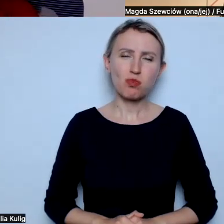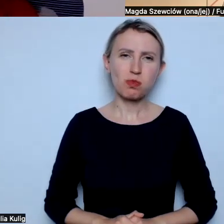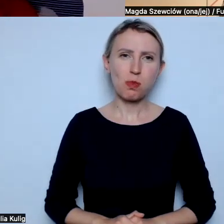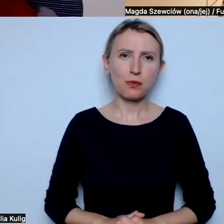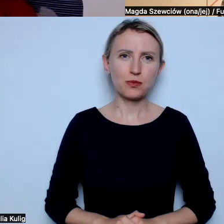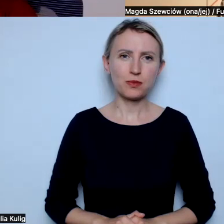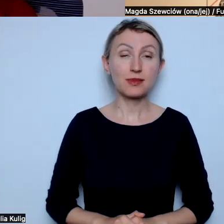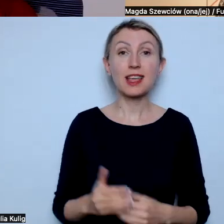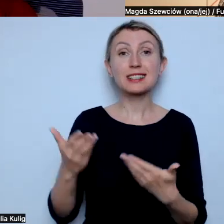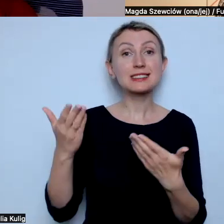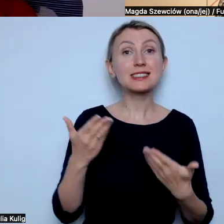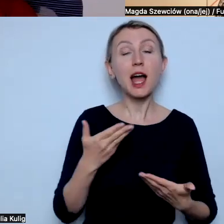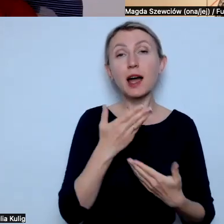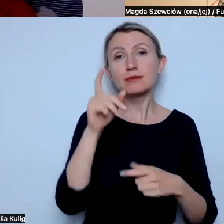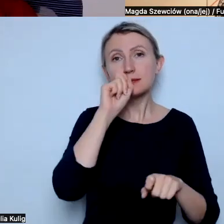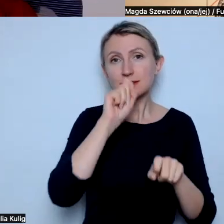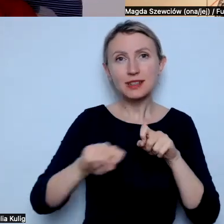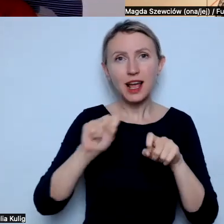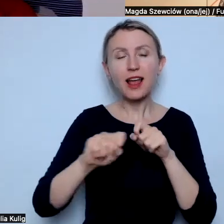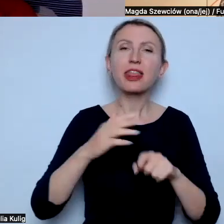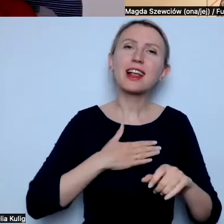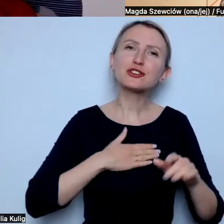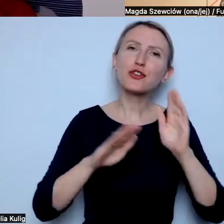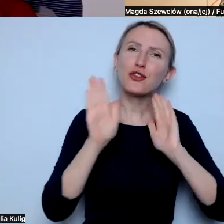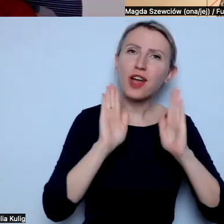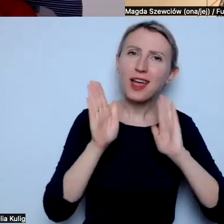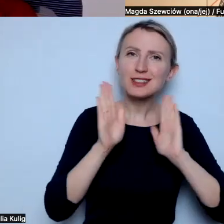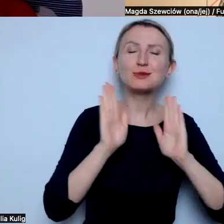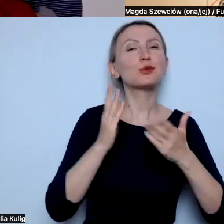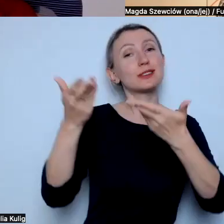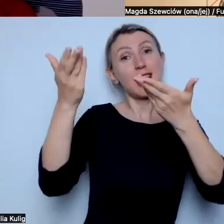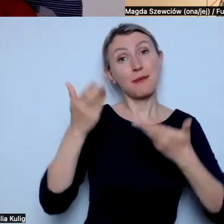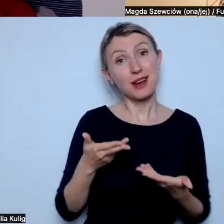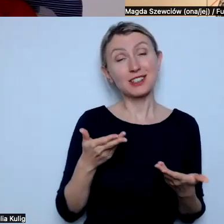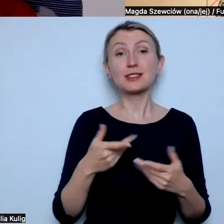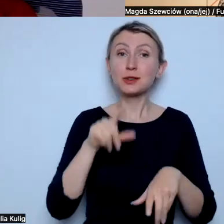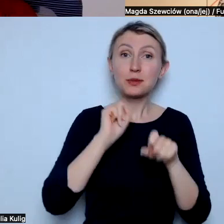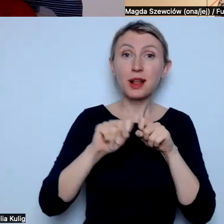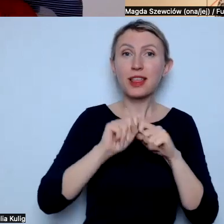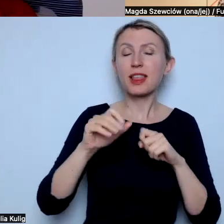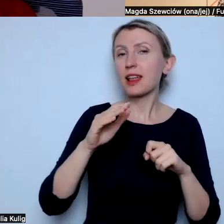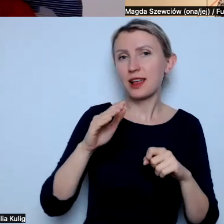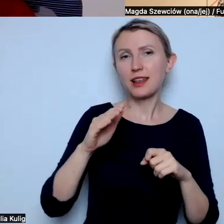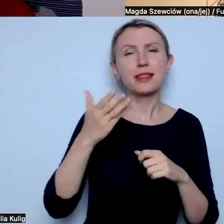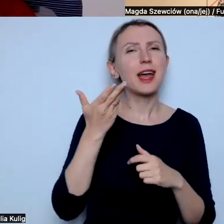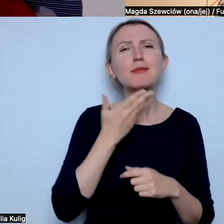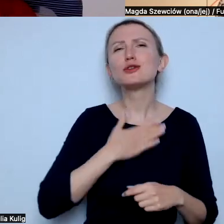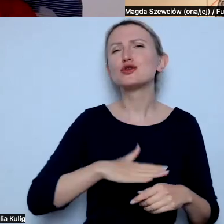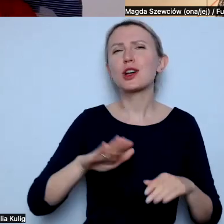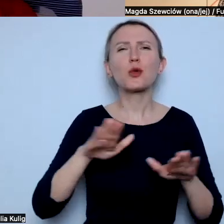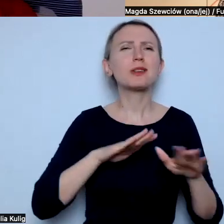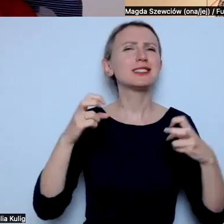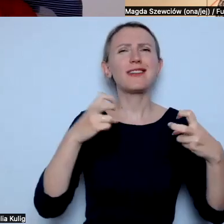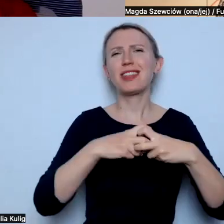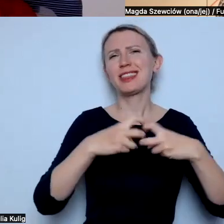Zapraszam Was do śledzenia naszego Facebooka. Oczywiście zapraszam Was do śledzenia najmniejszego miejsca w internecie, czyli